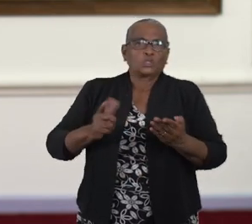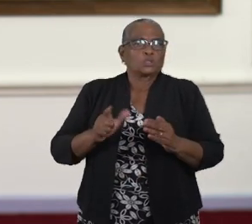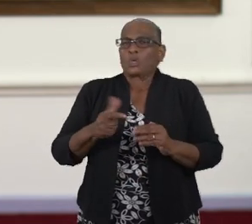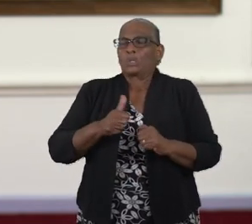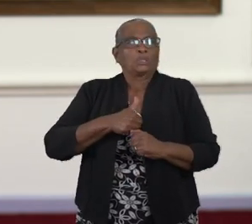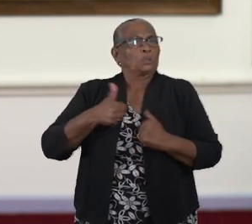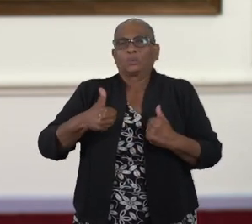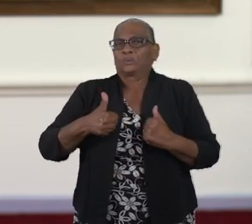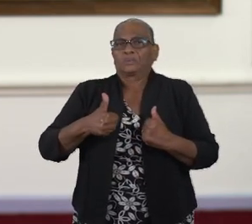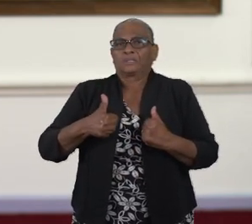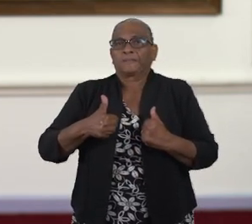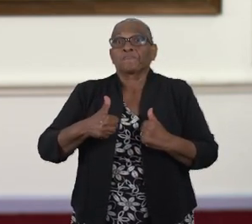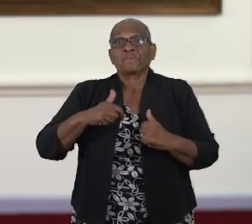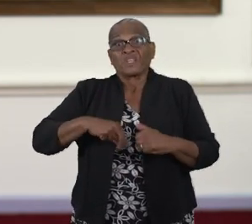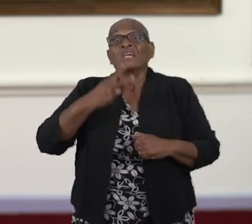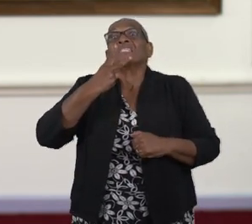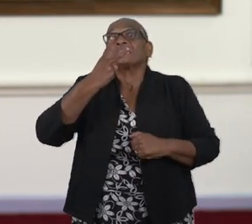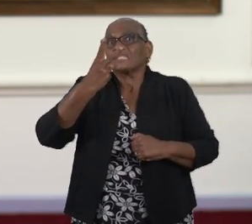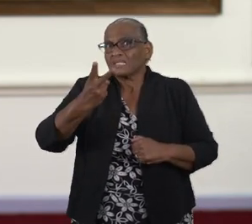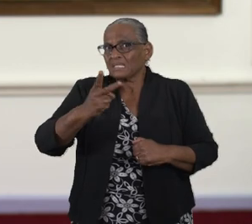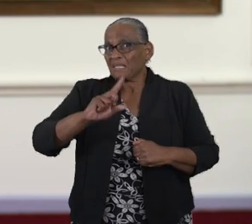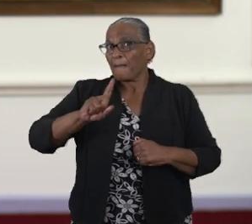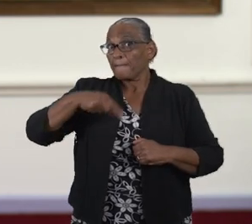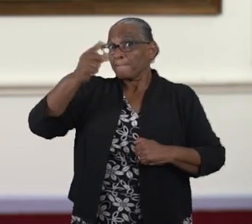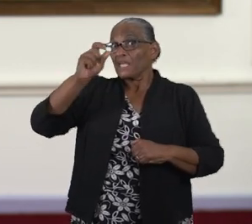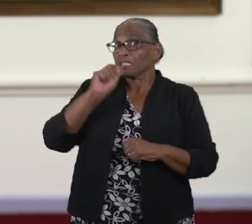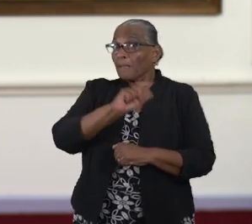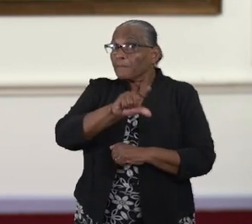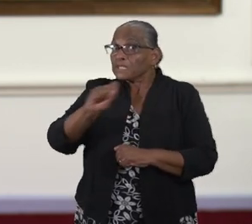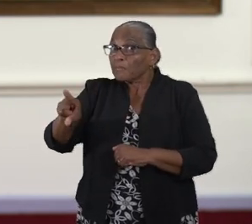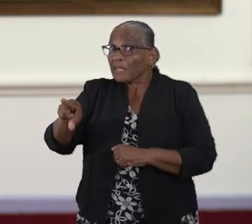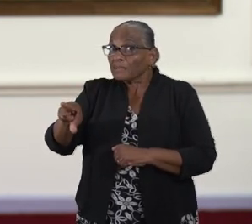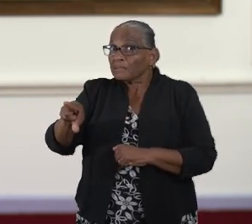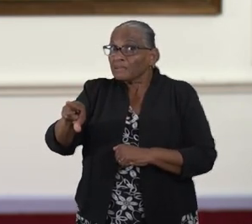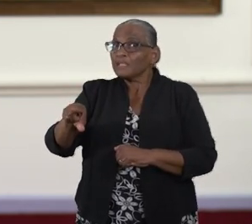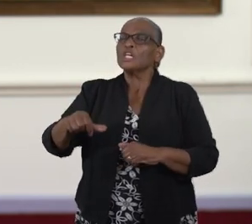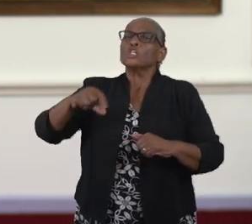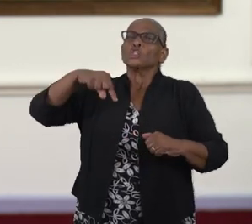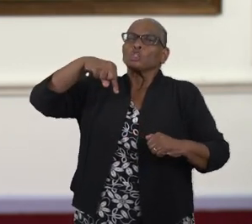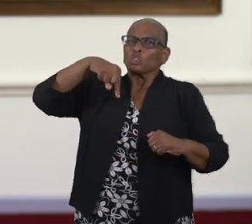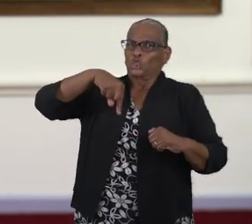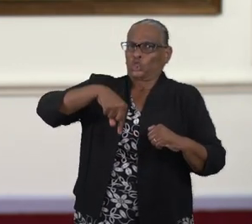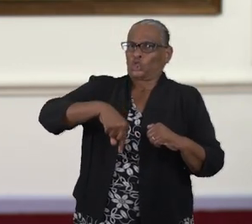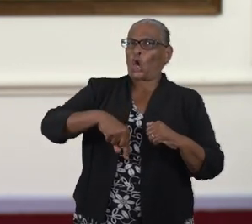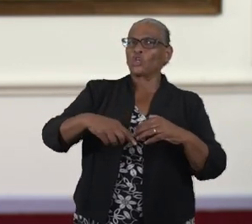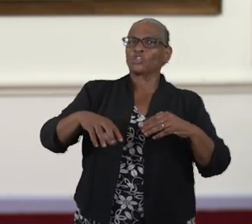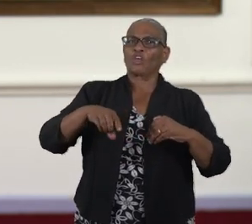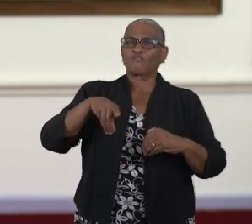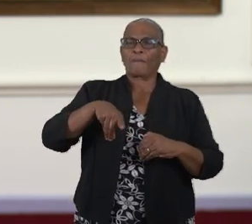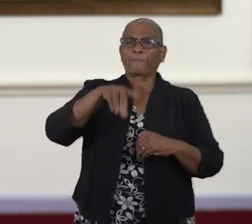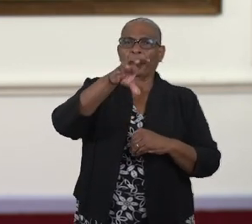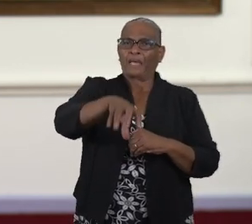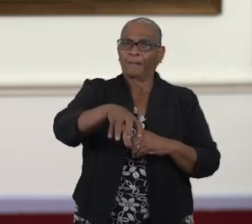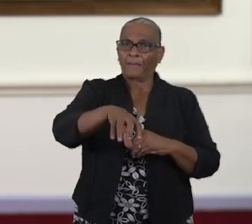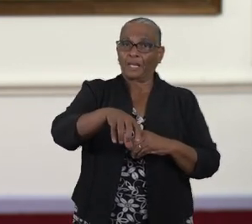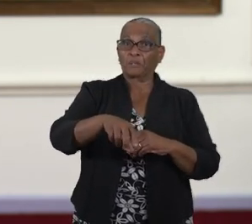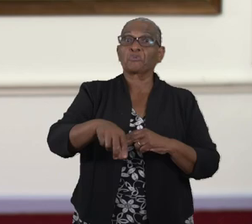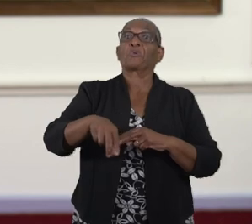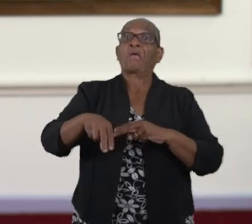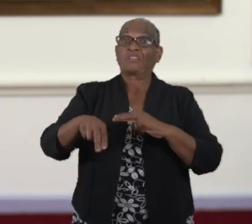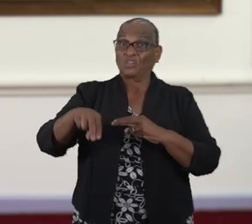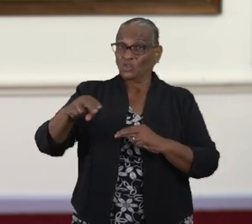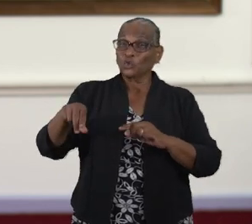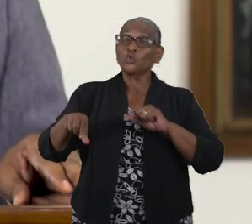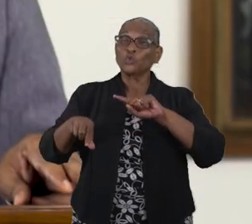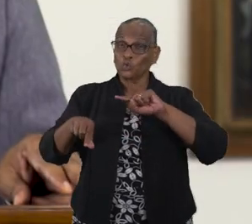We merken op dat de meeste besmettingen plaatsvinden in het zuiden van Paramaribo en het noorden van